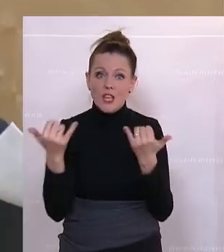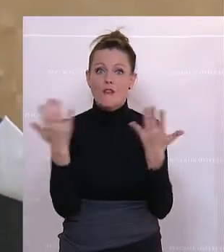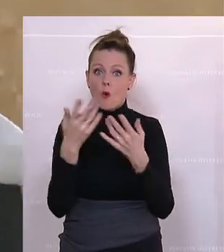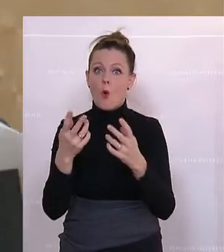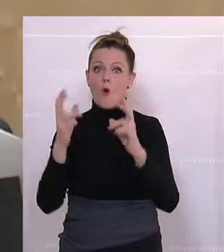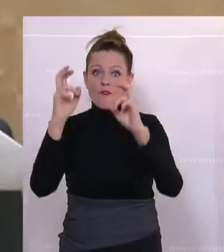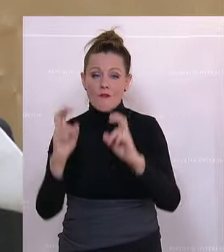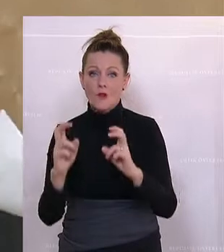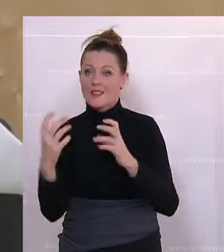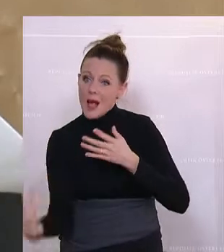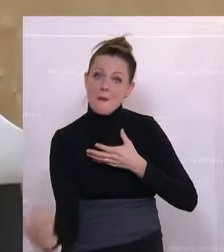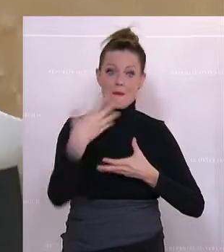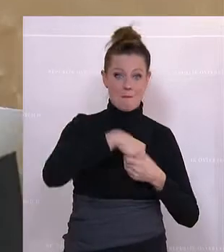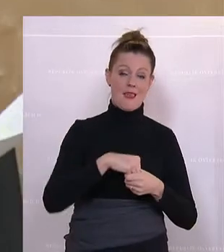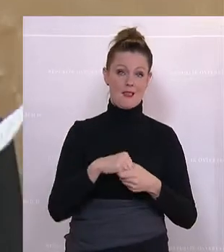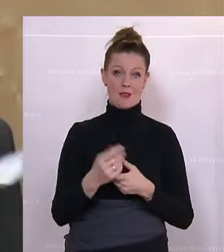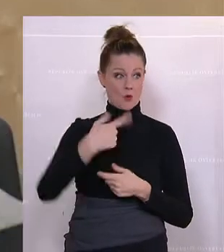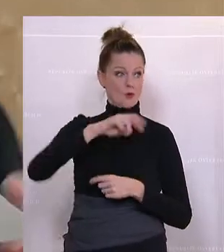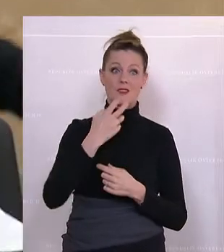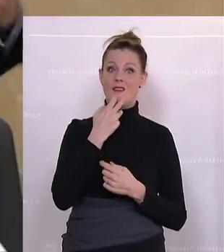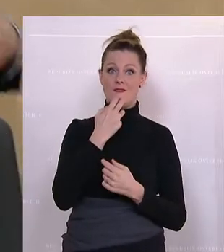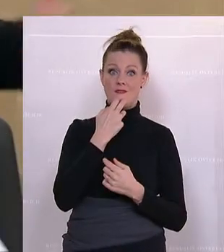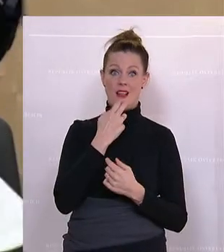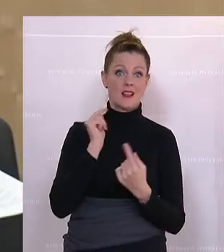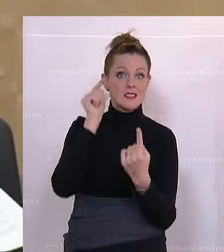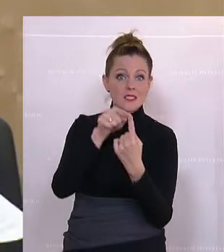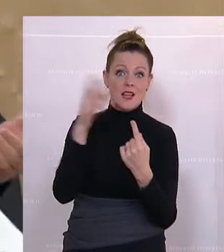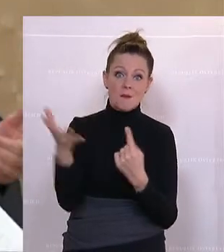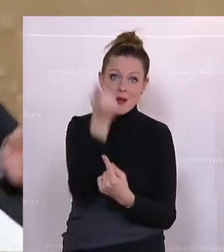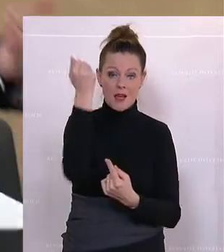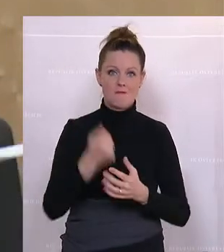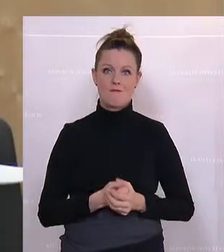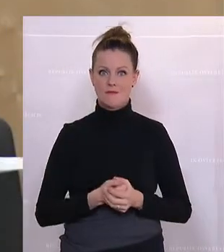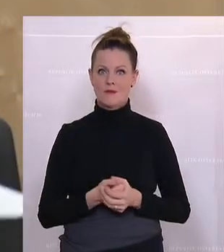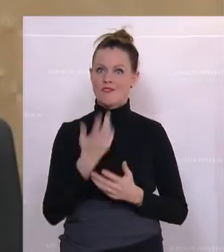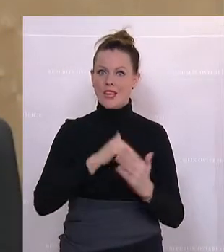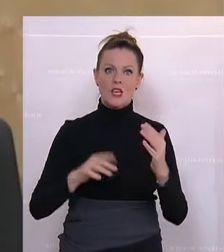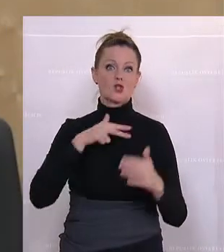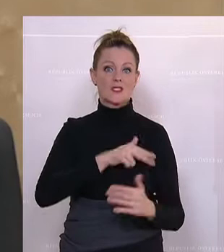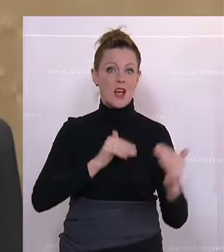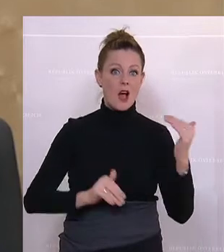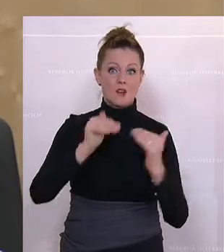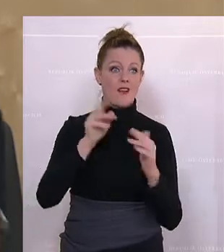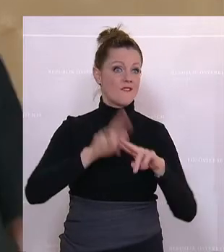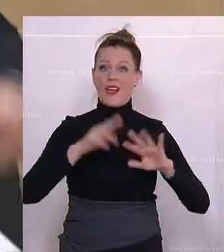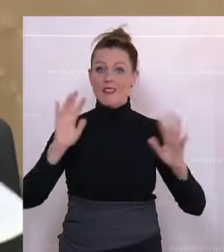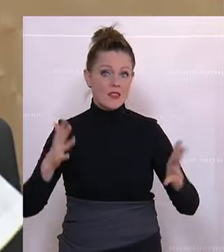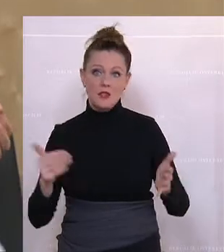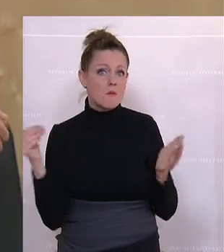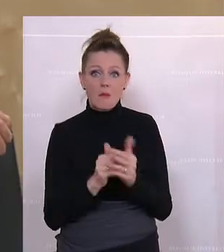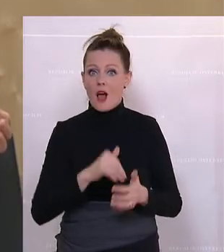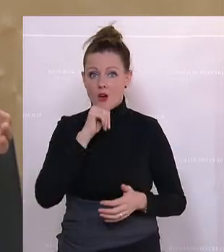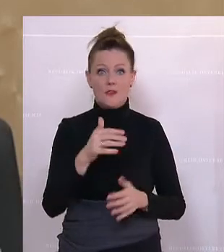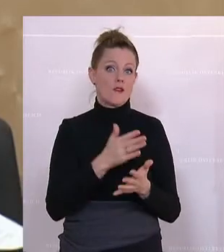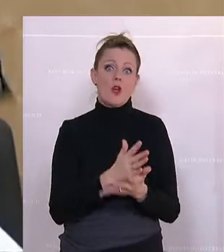Die wollen wir ja mitnehmen. Das ist ja das Wesentlichste, dass es diesen sozialen Ausgleich gibt. Sonst brauchen wir das gar nicht anfangen. Es stehen große